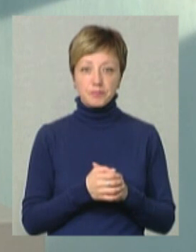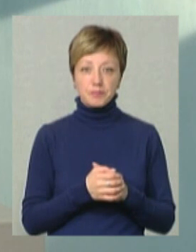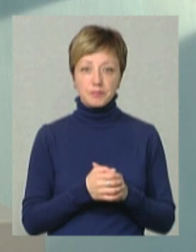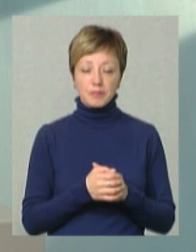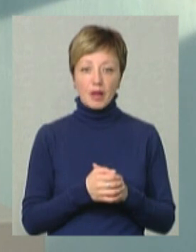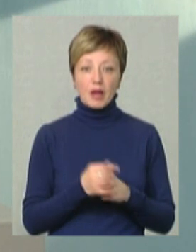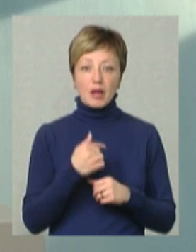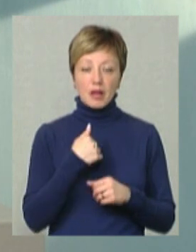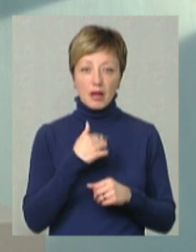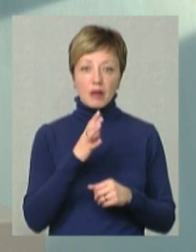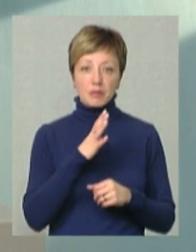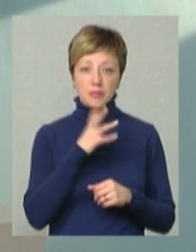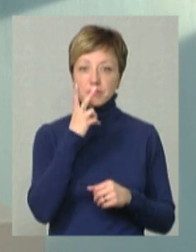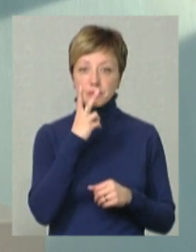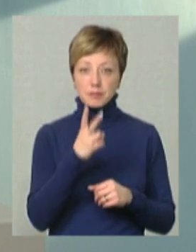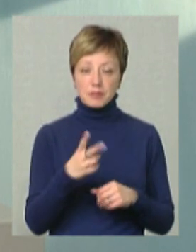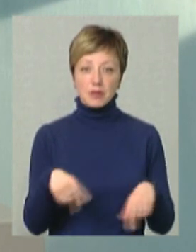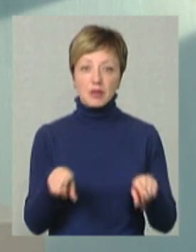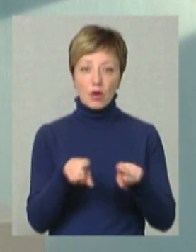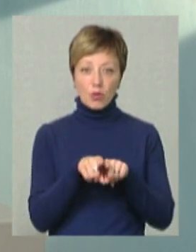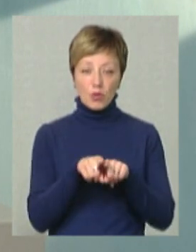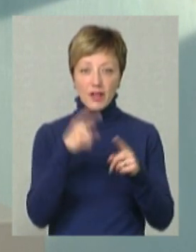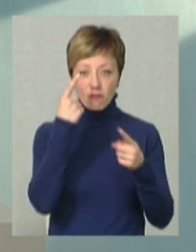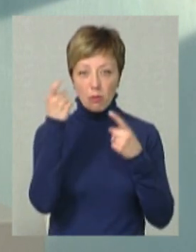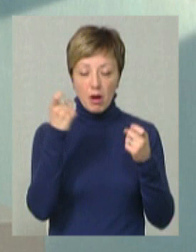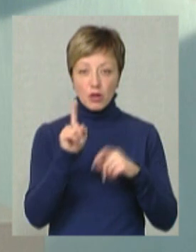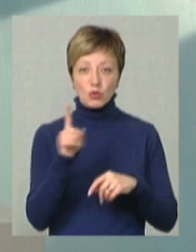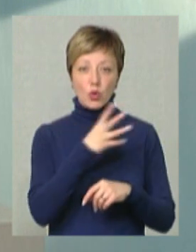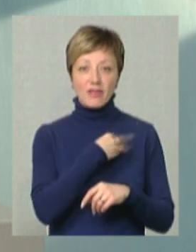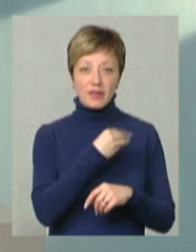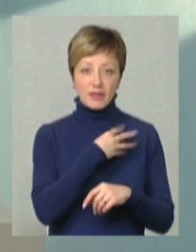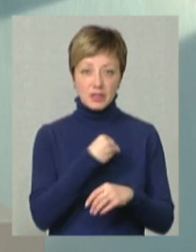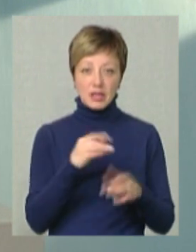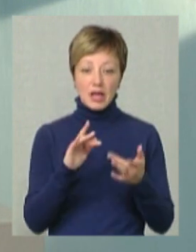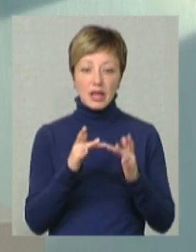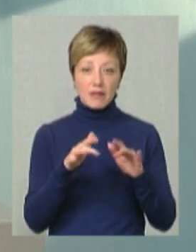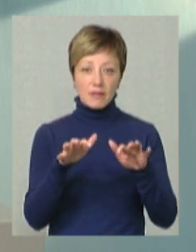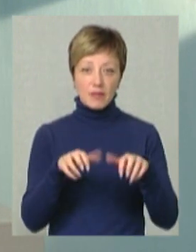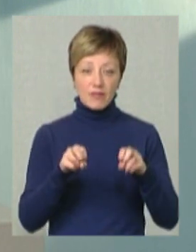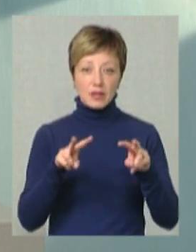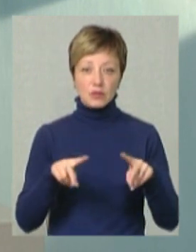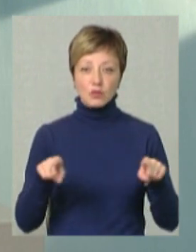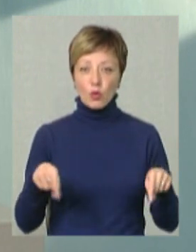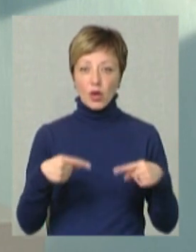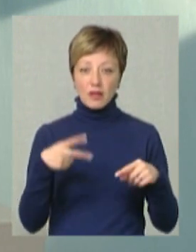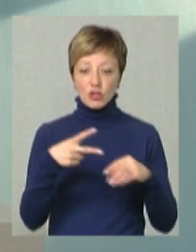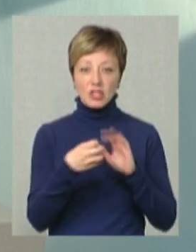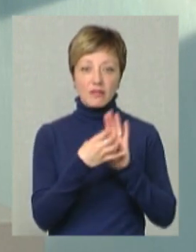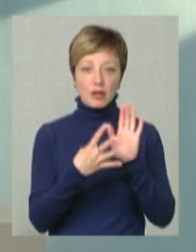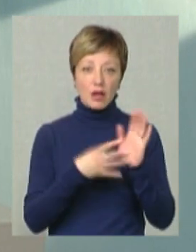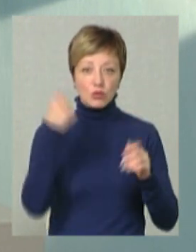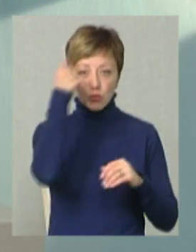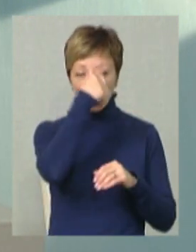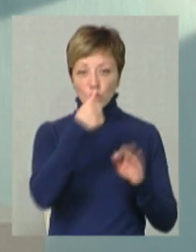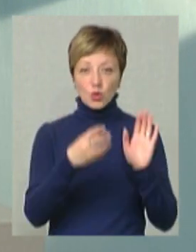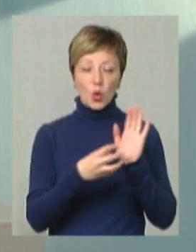Доводилось мені бачити таку інформацію, що львівські IT-фахівці створили, здається, в 2019 році